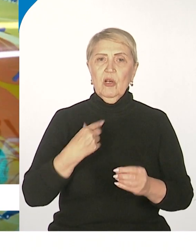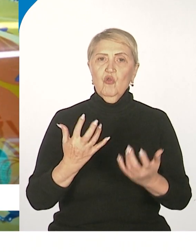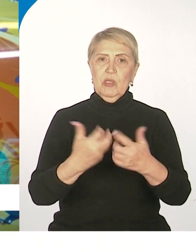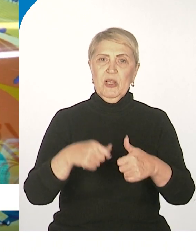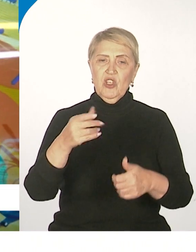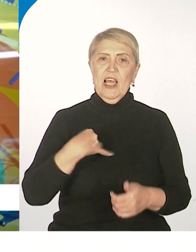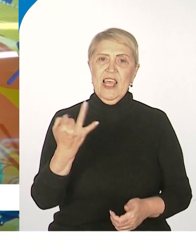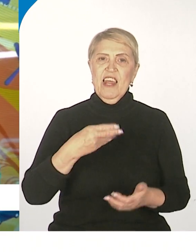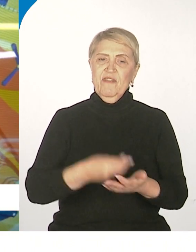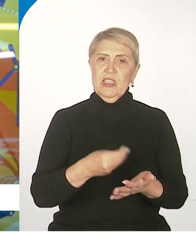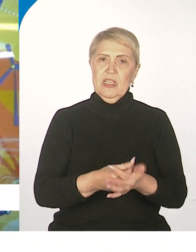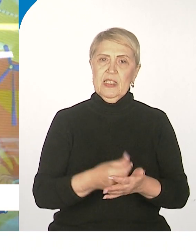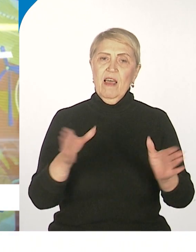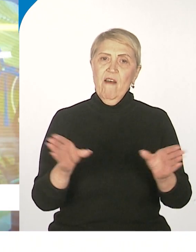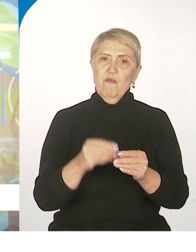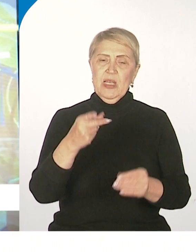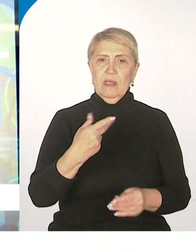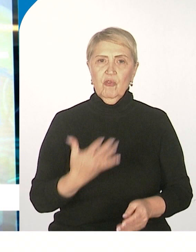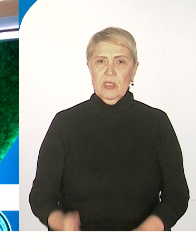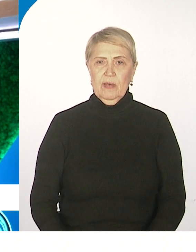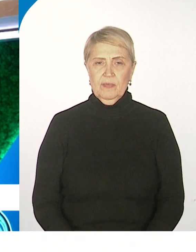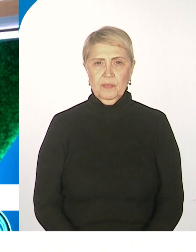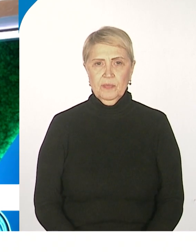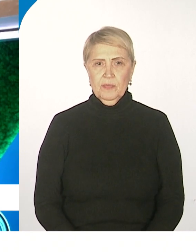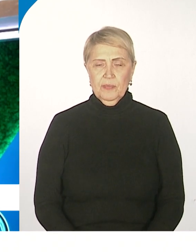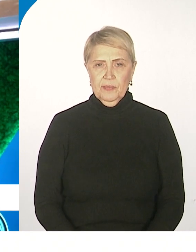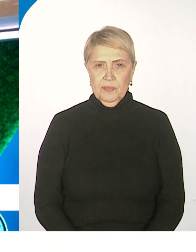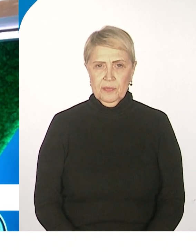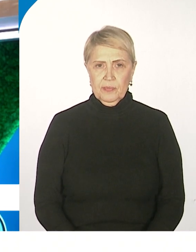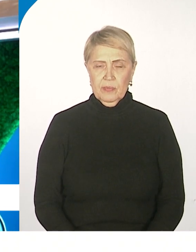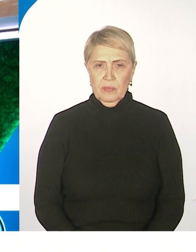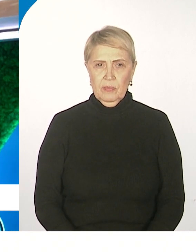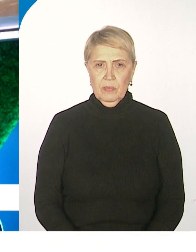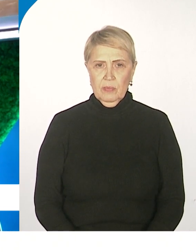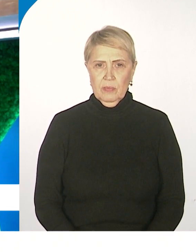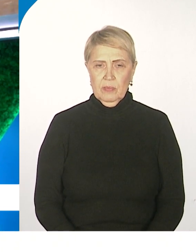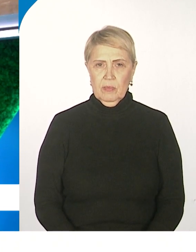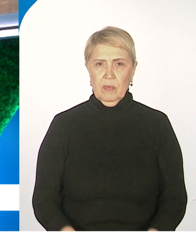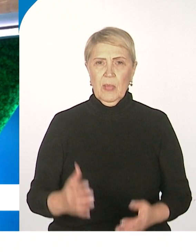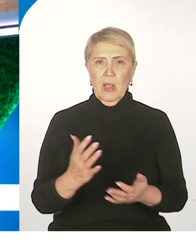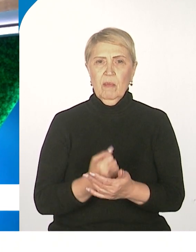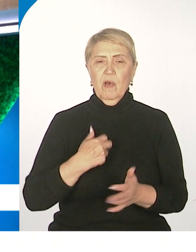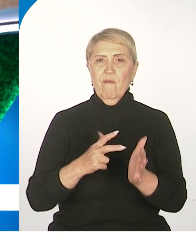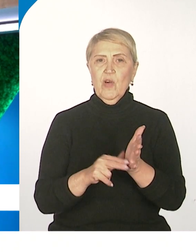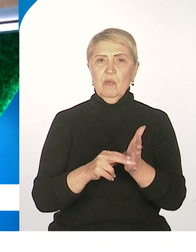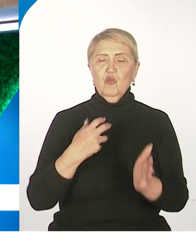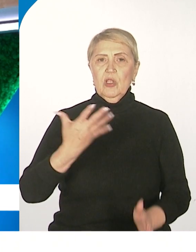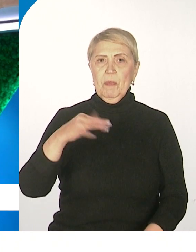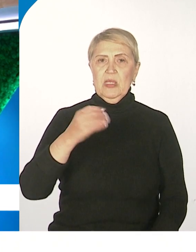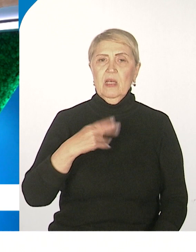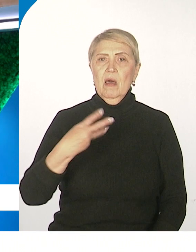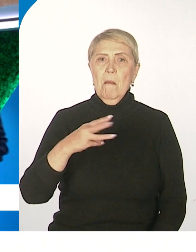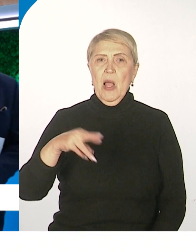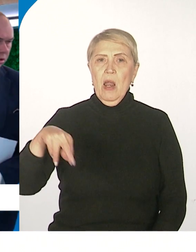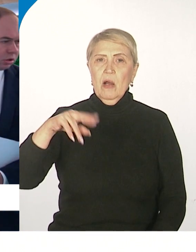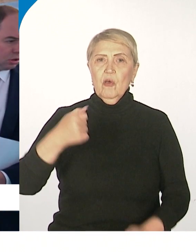частными, государственными, кредитными, разными консессионными, ГЧП проектами. Получили 850 миллиардов до 30